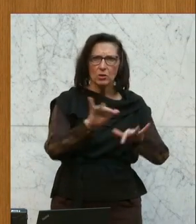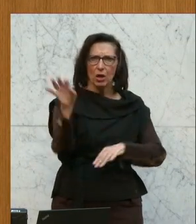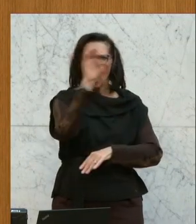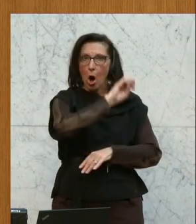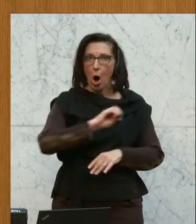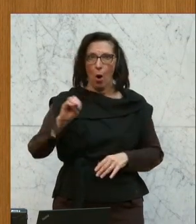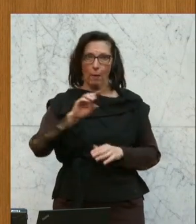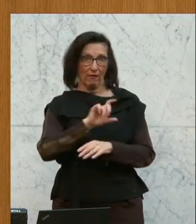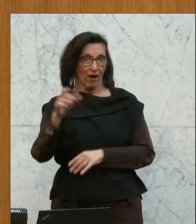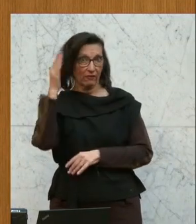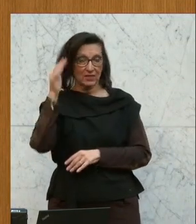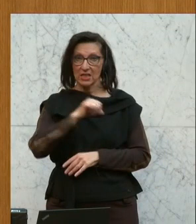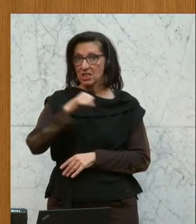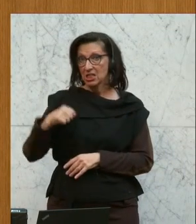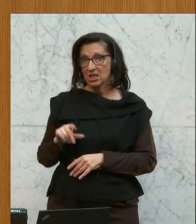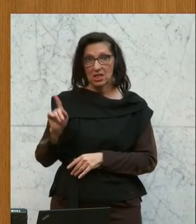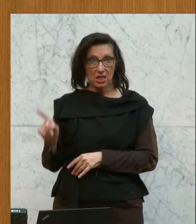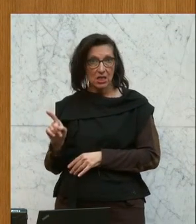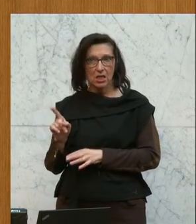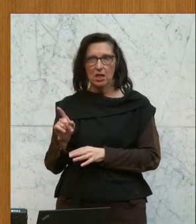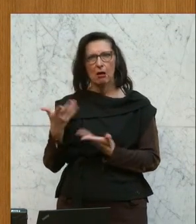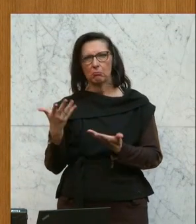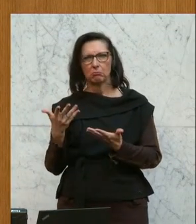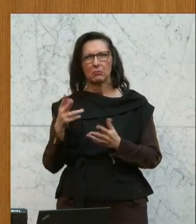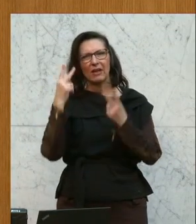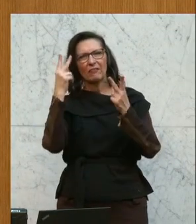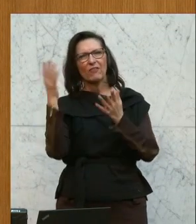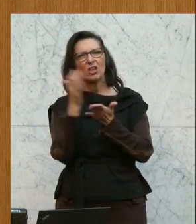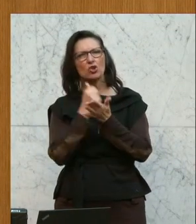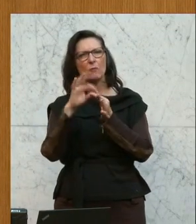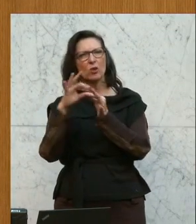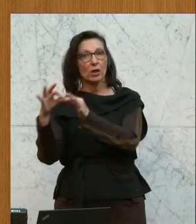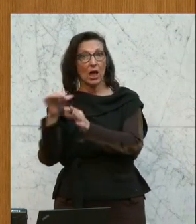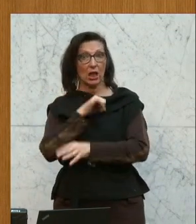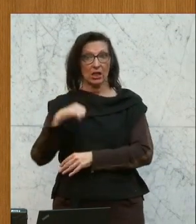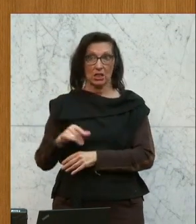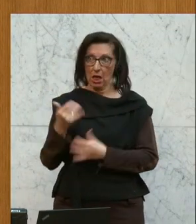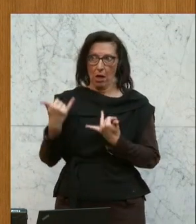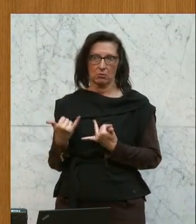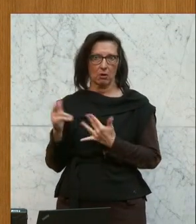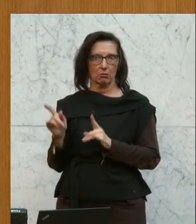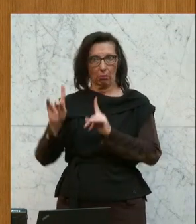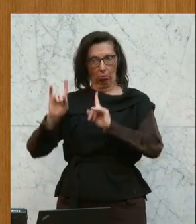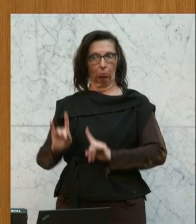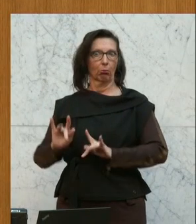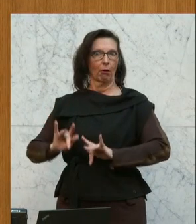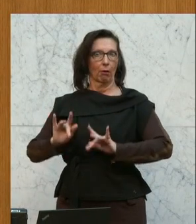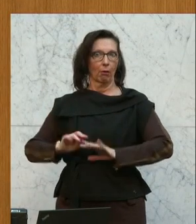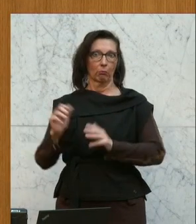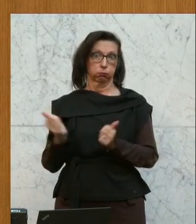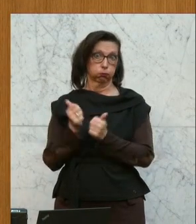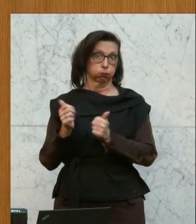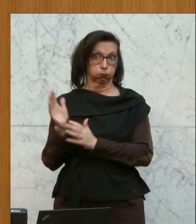Expertise. China hat in manchen für uns strategisch wichtigen Wertschöpfungsketten eine dominierende Rolle erarbeitet. Wir erleben gerade sehr